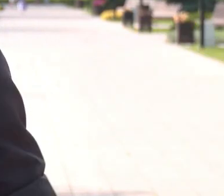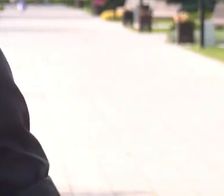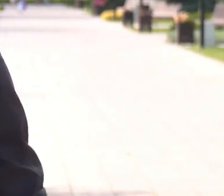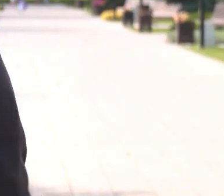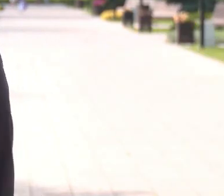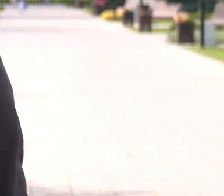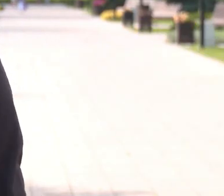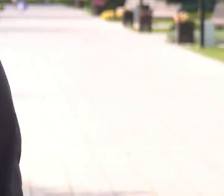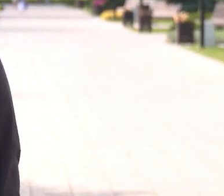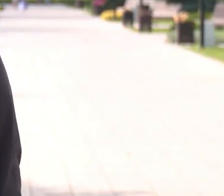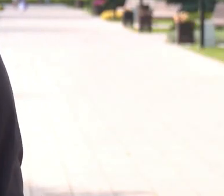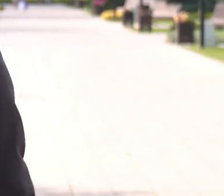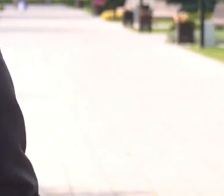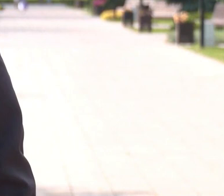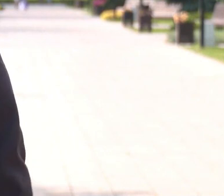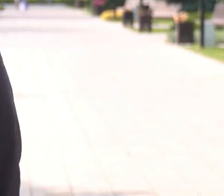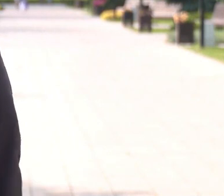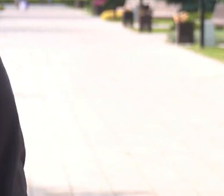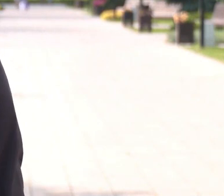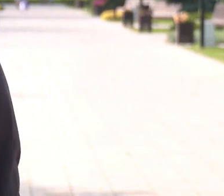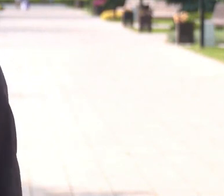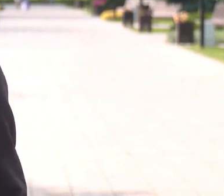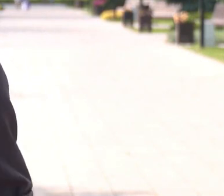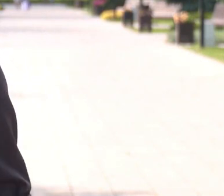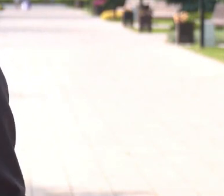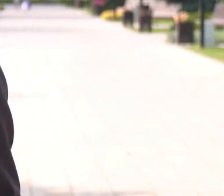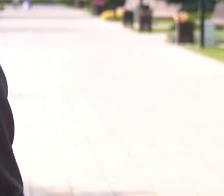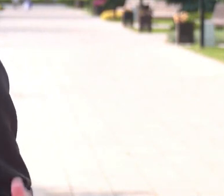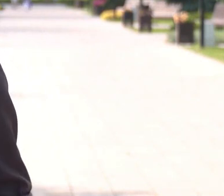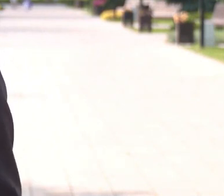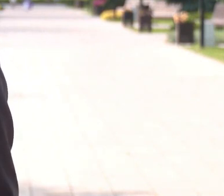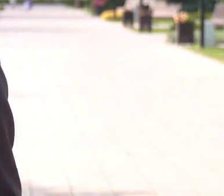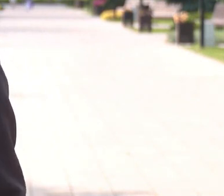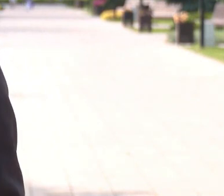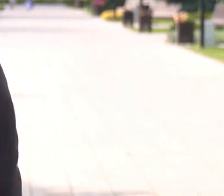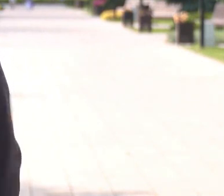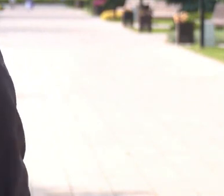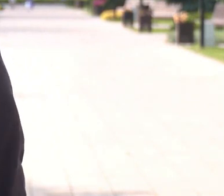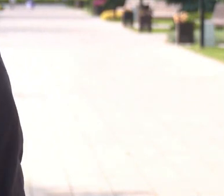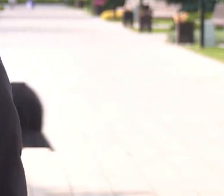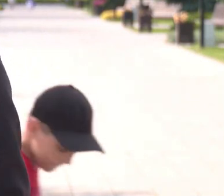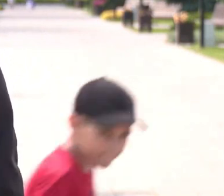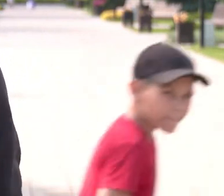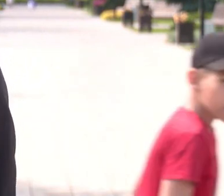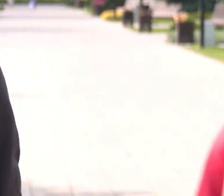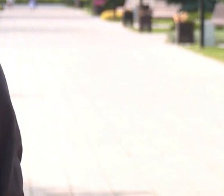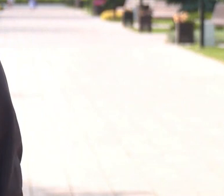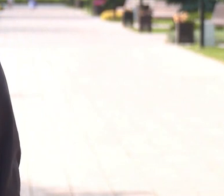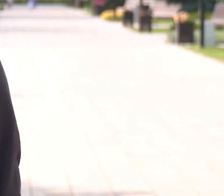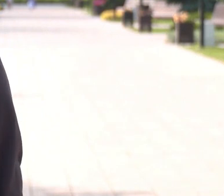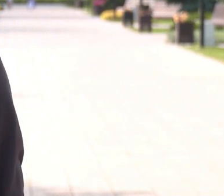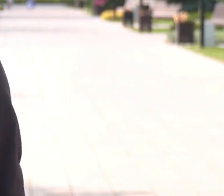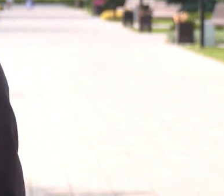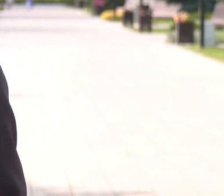чи усміхнені, чи зі стезами на очах, але ми вільні, гідні і свідомі і обов'язково